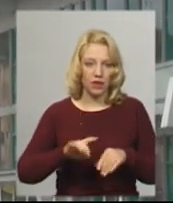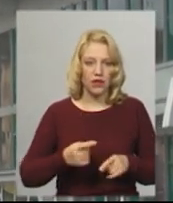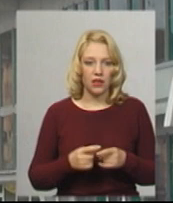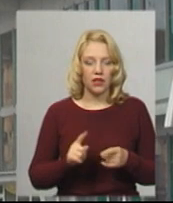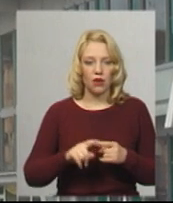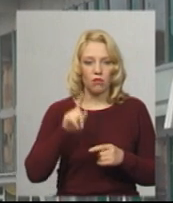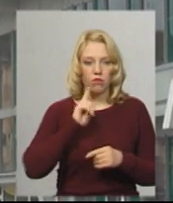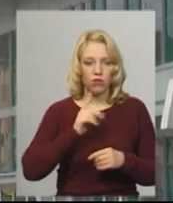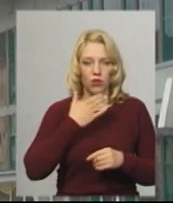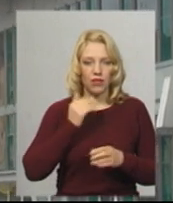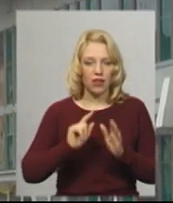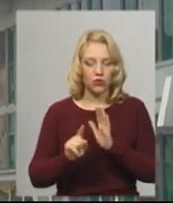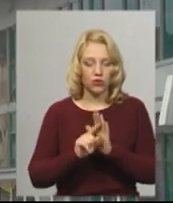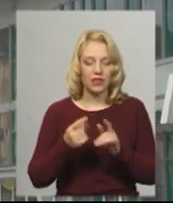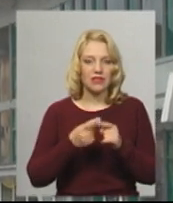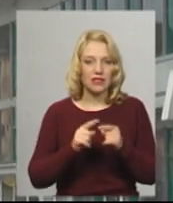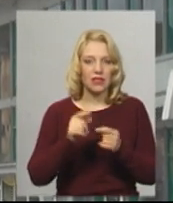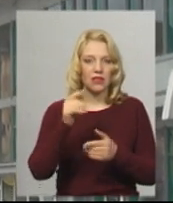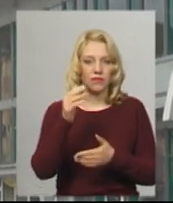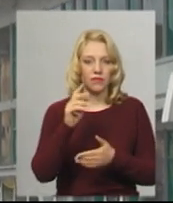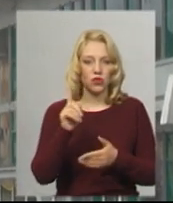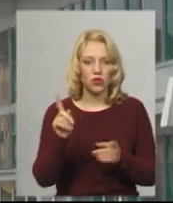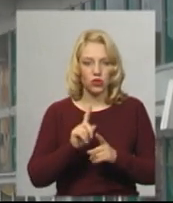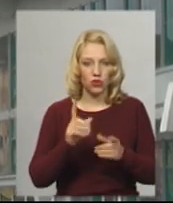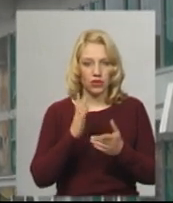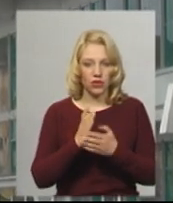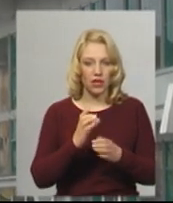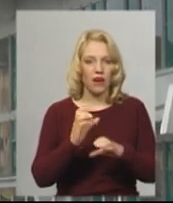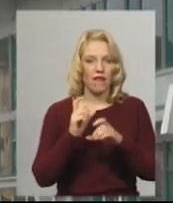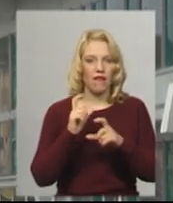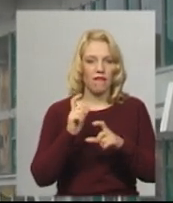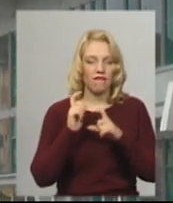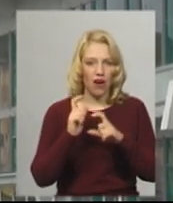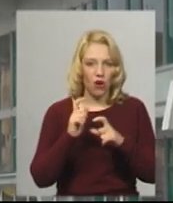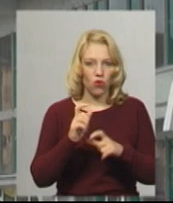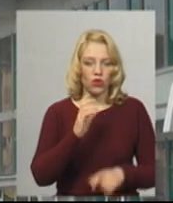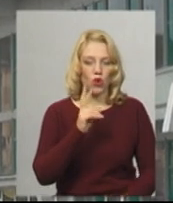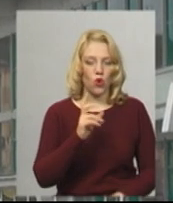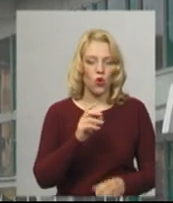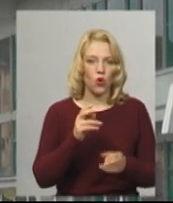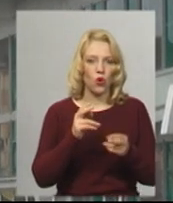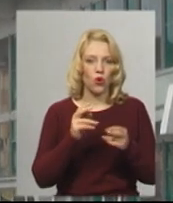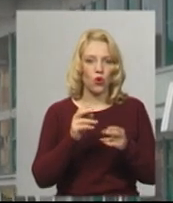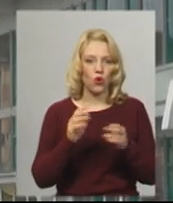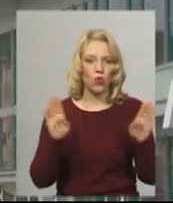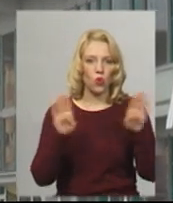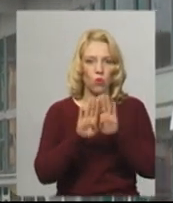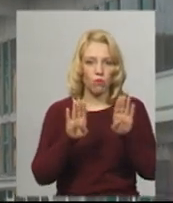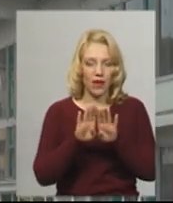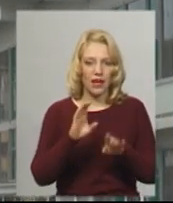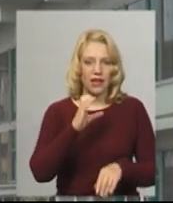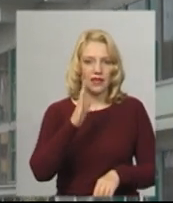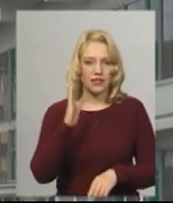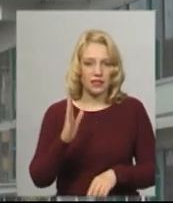поки не курсують. Тільки ті потяги, які мають вагони-купе, СВ, і сидячі потяги сидячого типу. Це «Інтерсіті»,